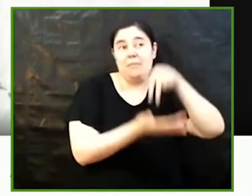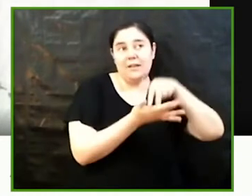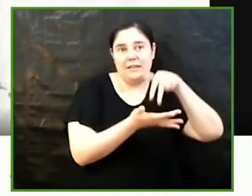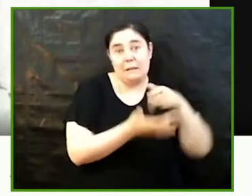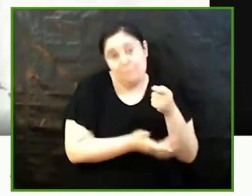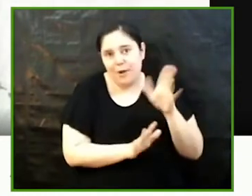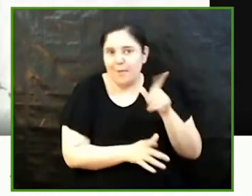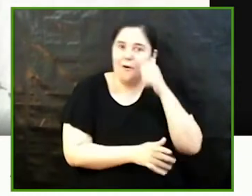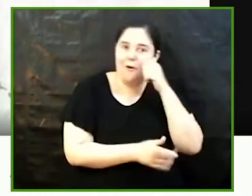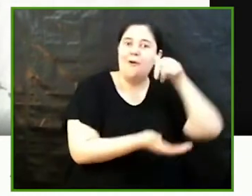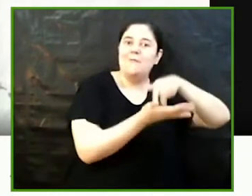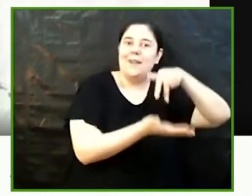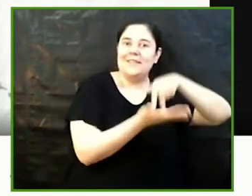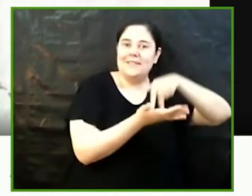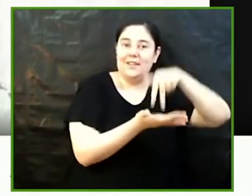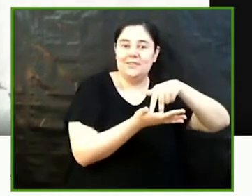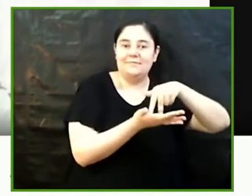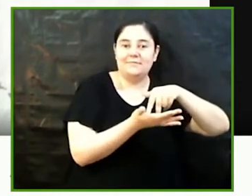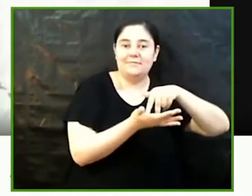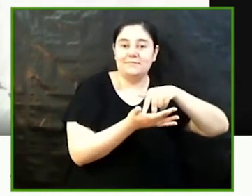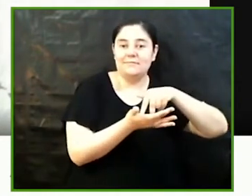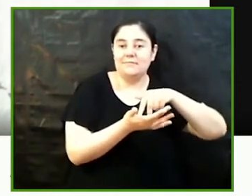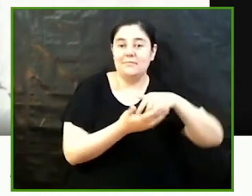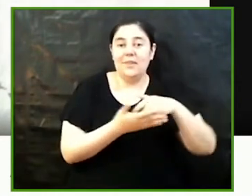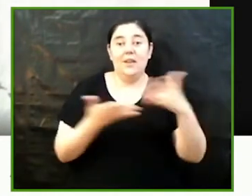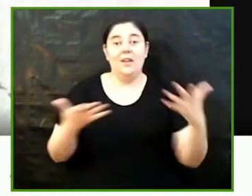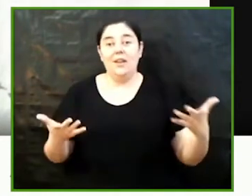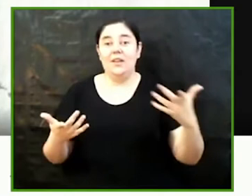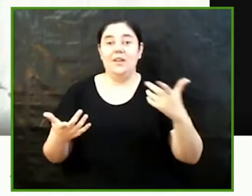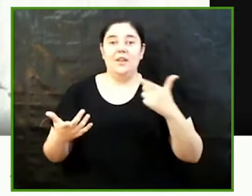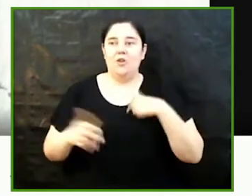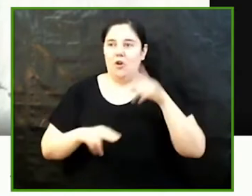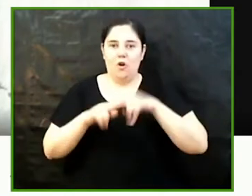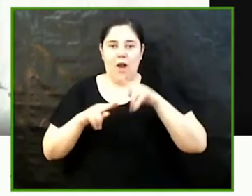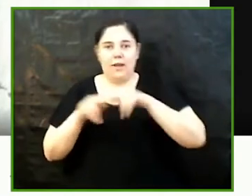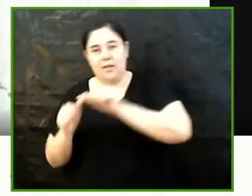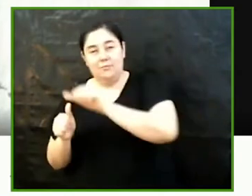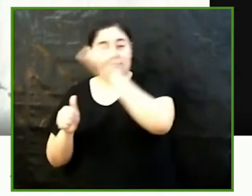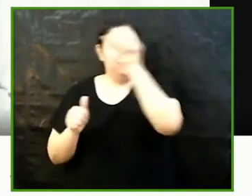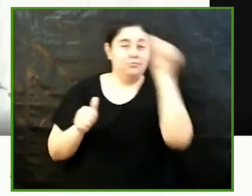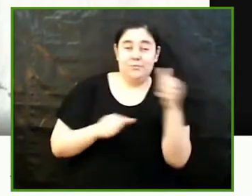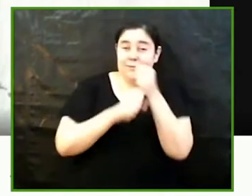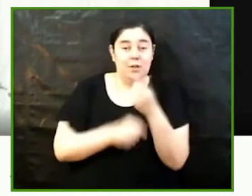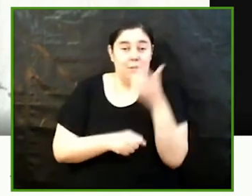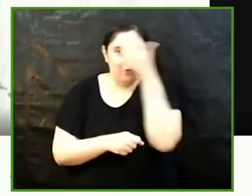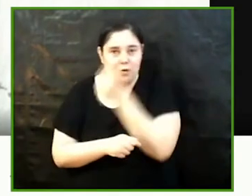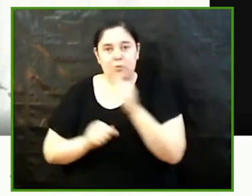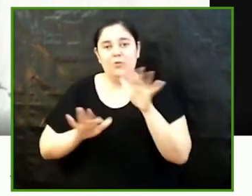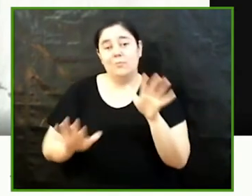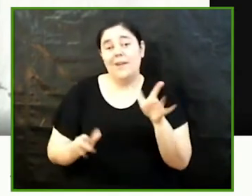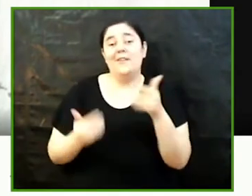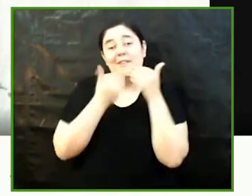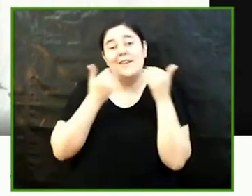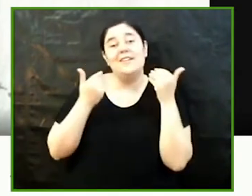presencial, i res, no podré acompanyar-vos durant tot l'acte, però sí que vull agrair la possibilitat